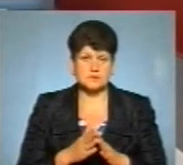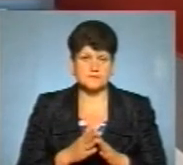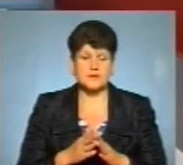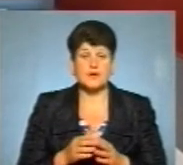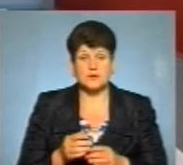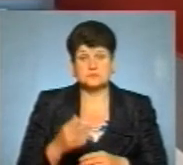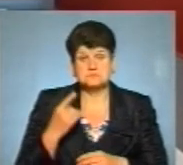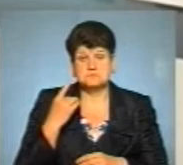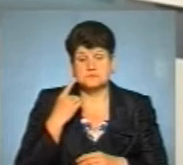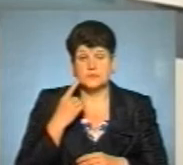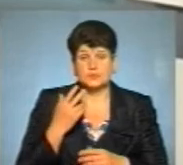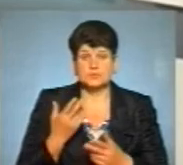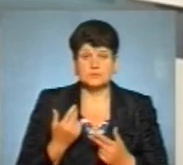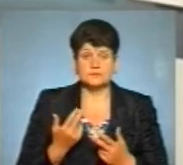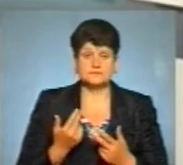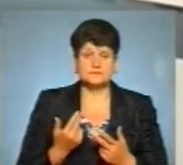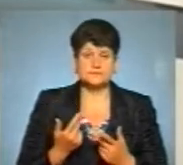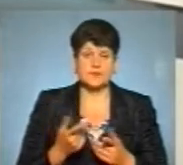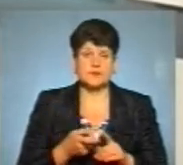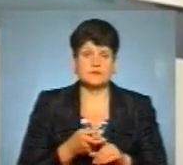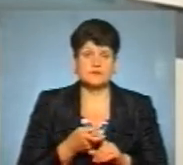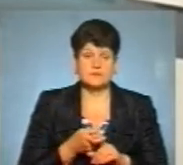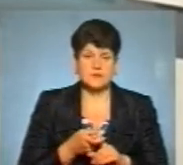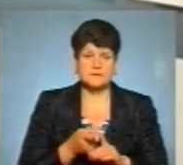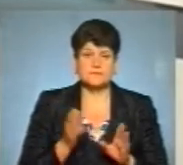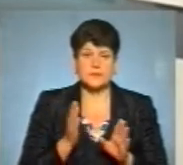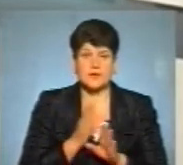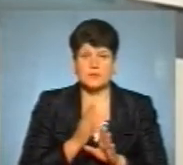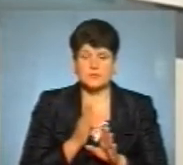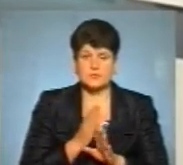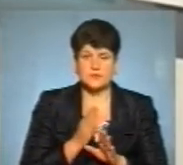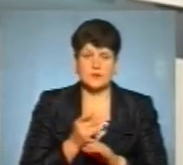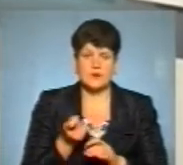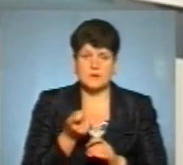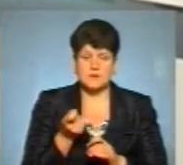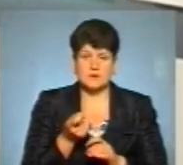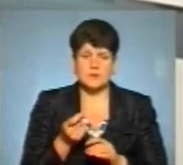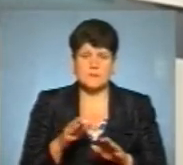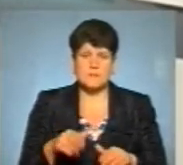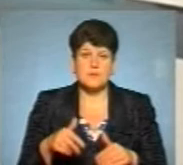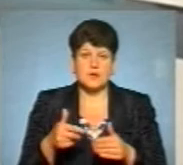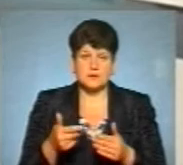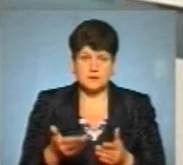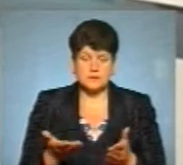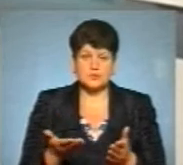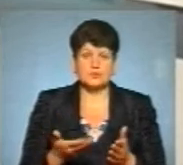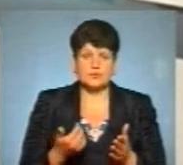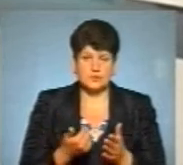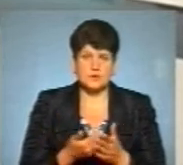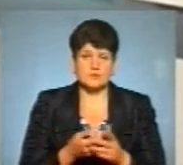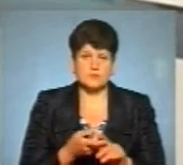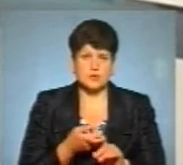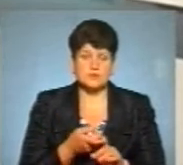Очікувалося тому, що інфекції з повітряно-краплинним механізмом передачі, до яких належить